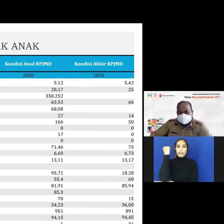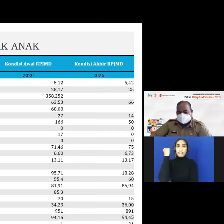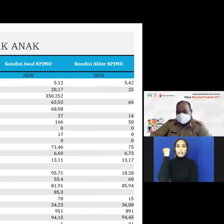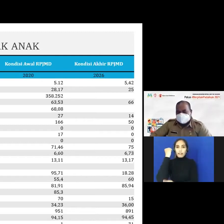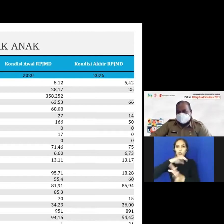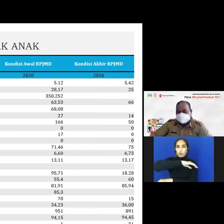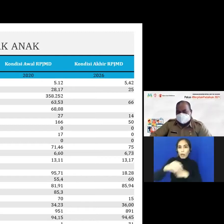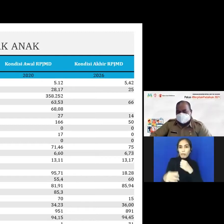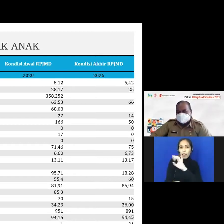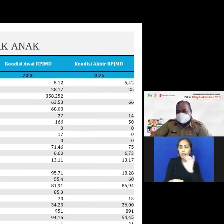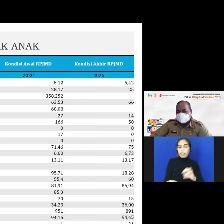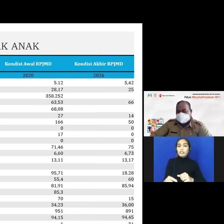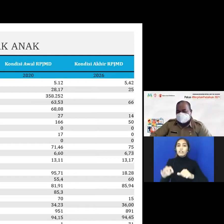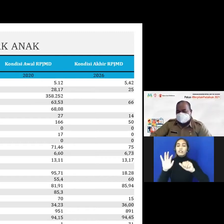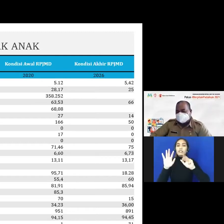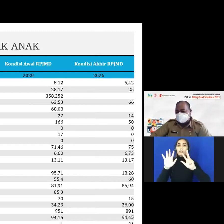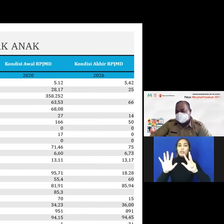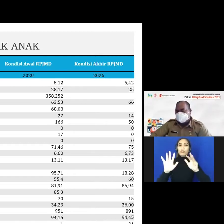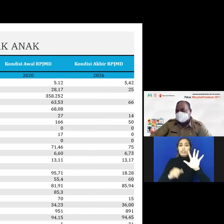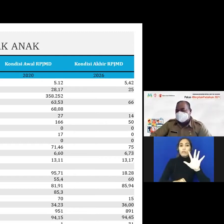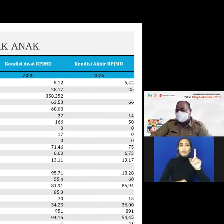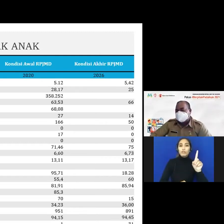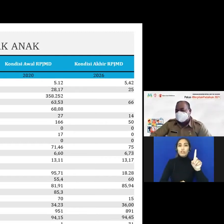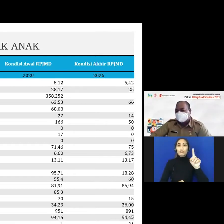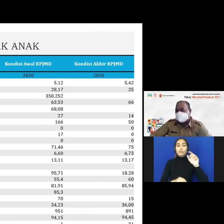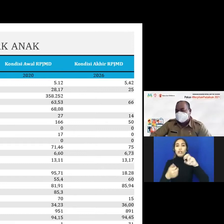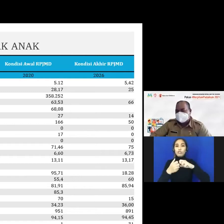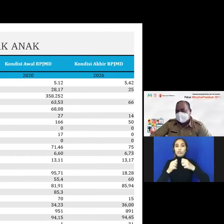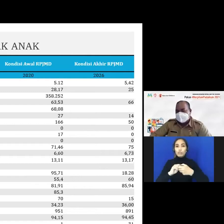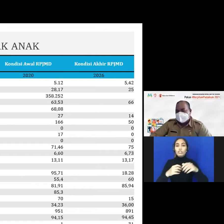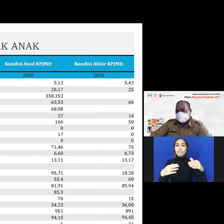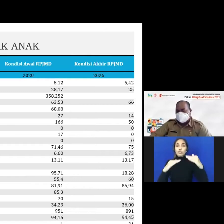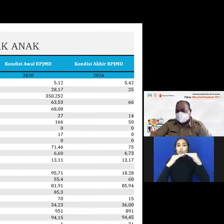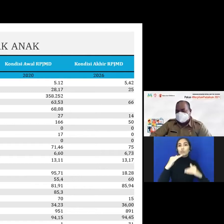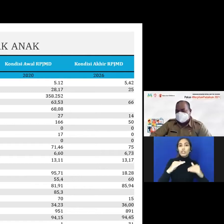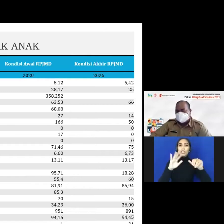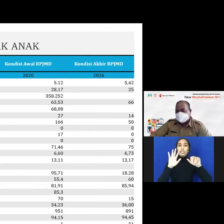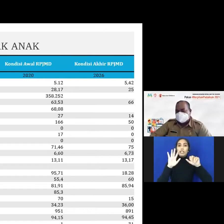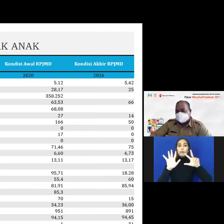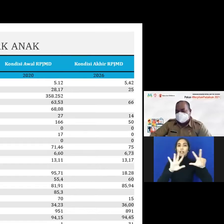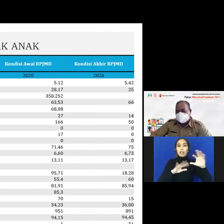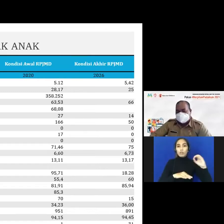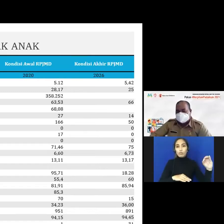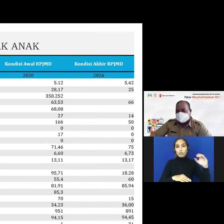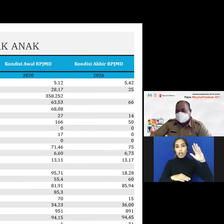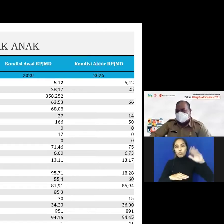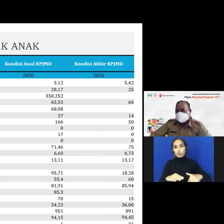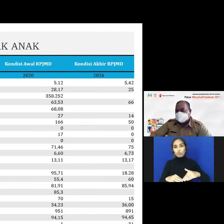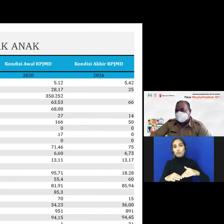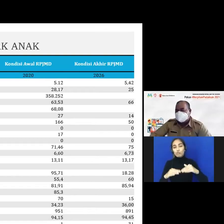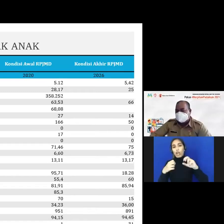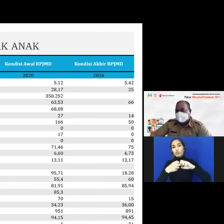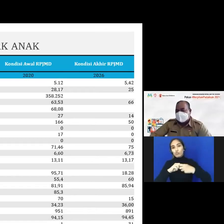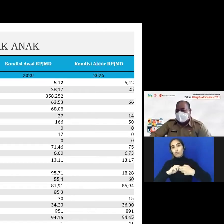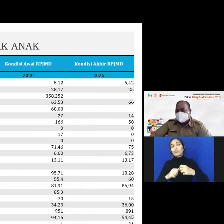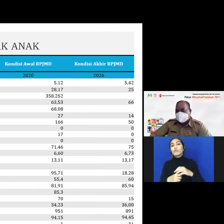950 kasus tinggal 891 kasus nah ini yang berkontribusi di angka kriminalitas